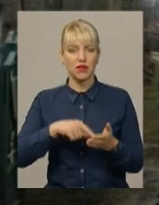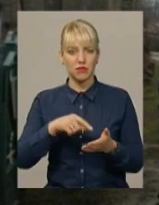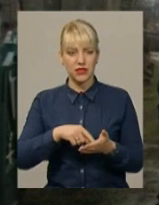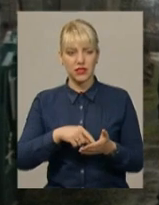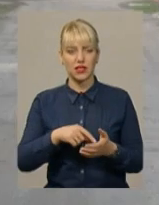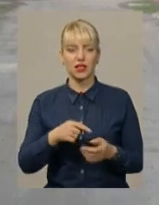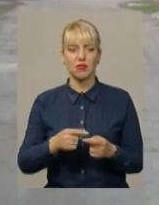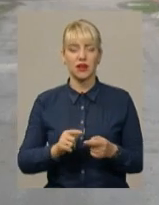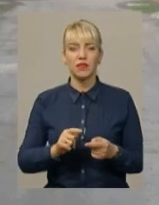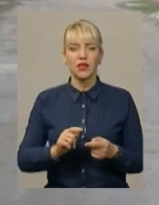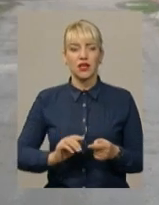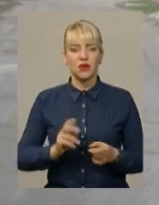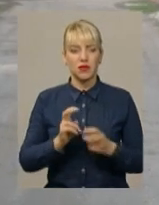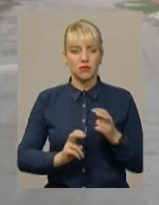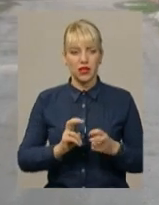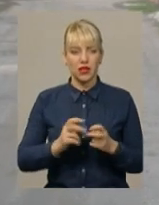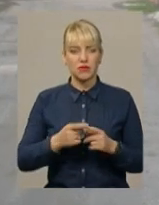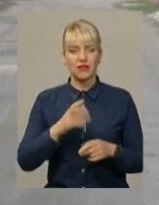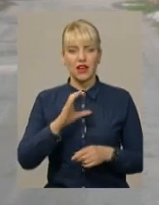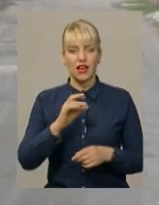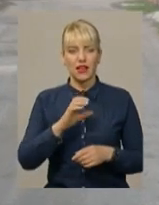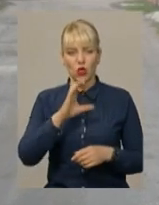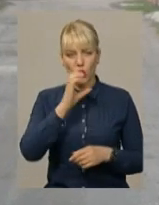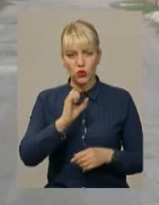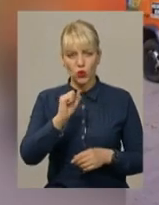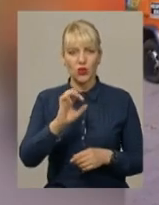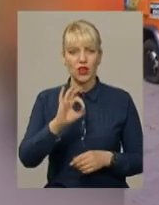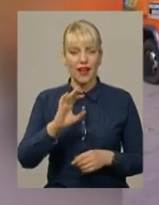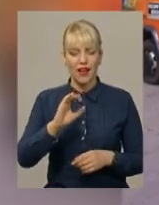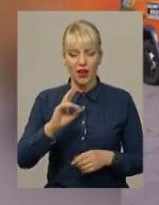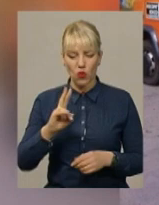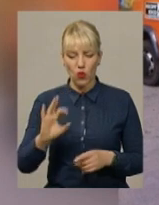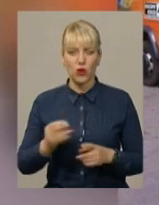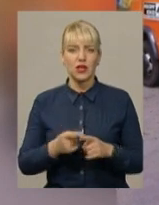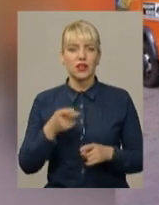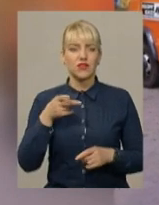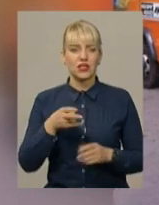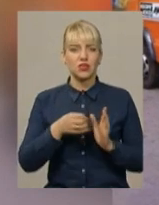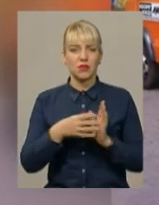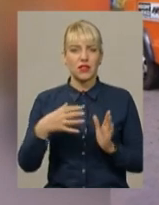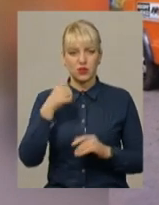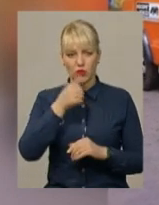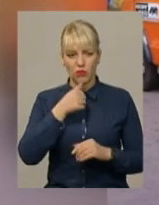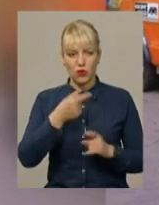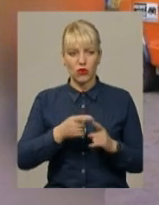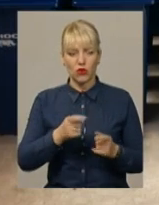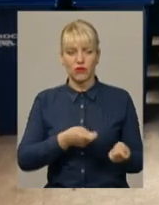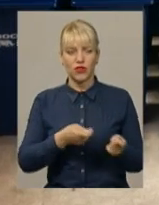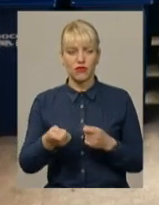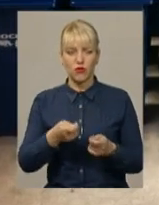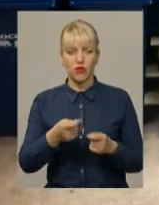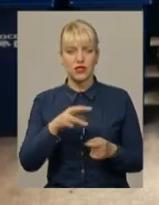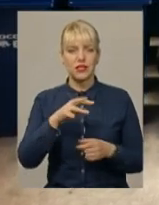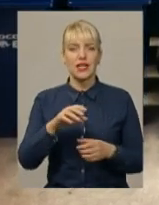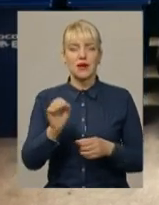2015 року. Вивозить сміття з 15 сіл Хмельницького району за допомогою автівок марки «Мерседес». Працює також